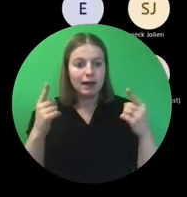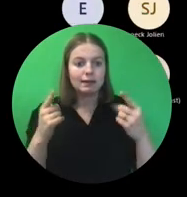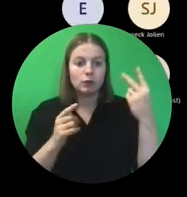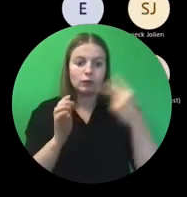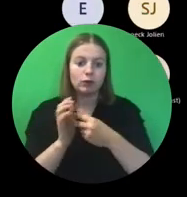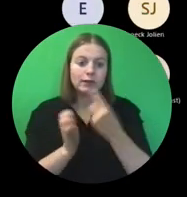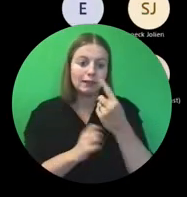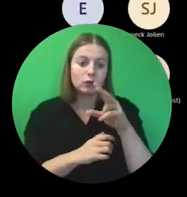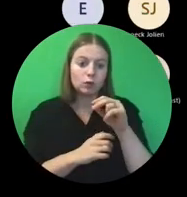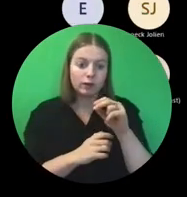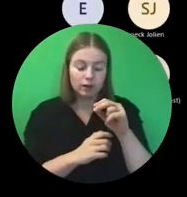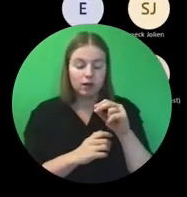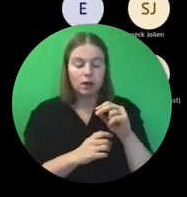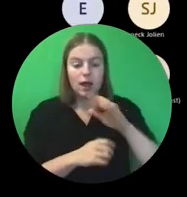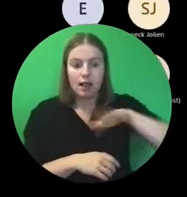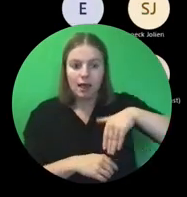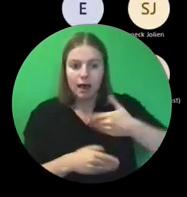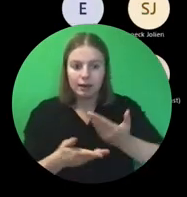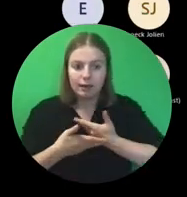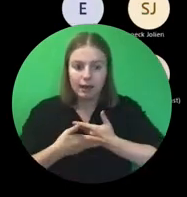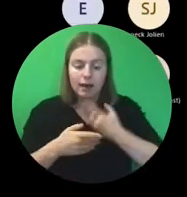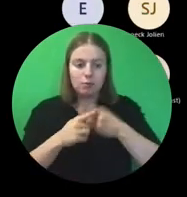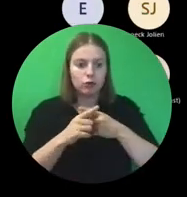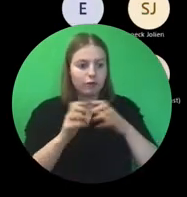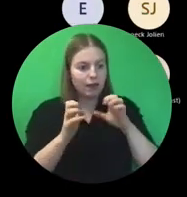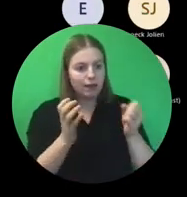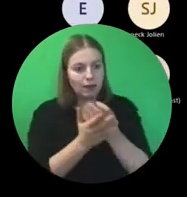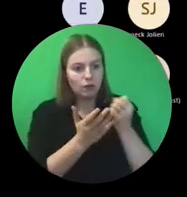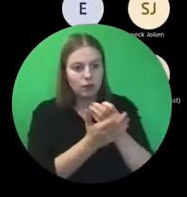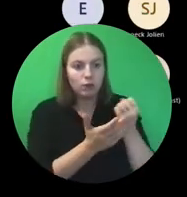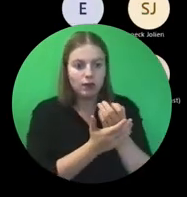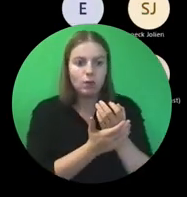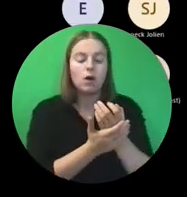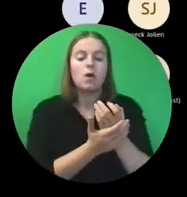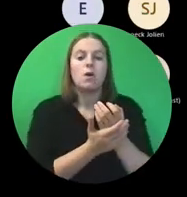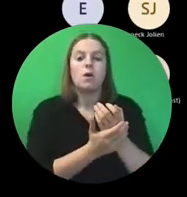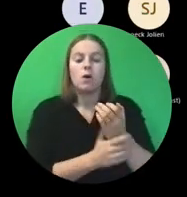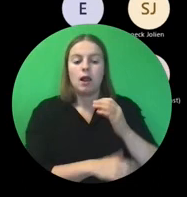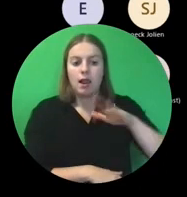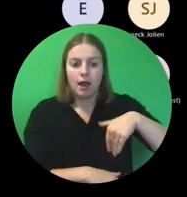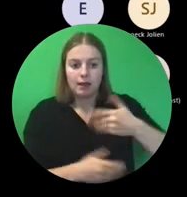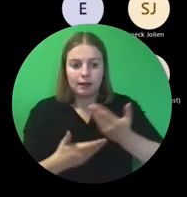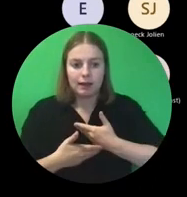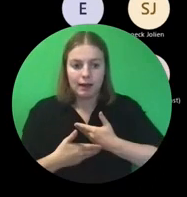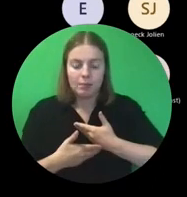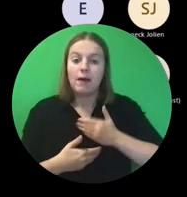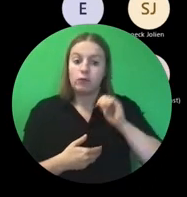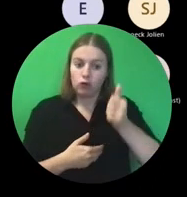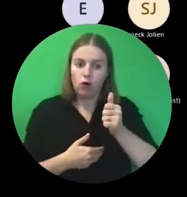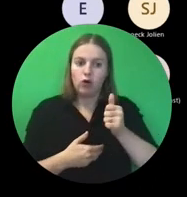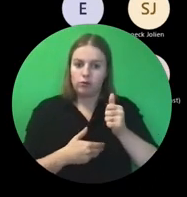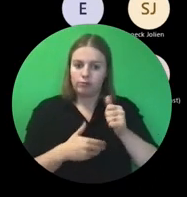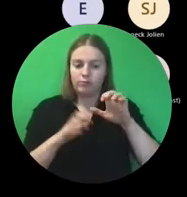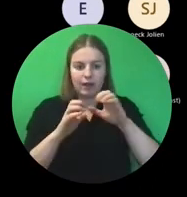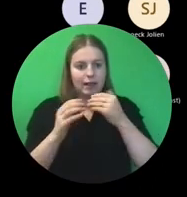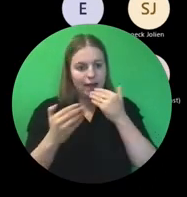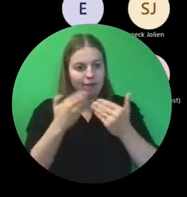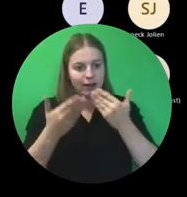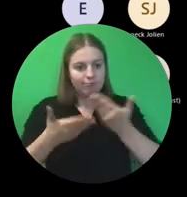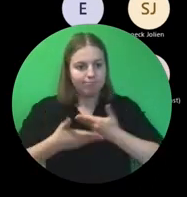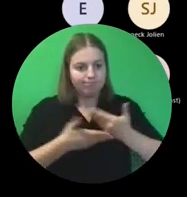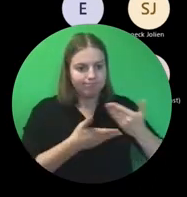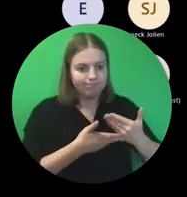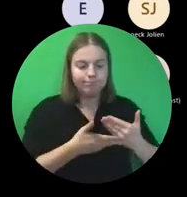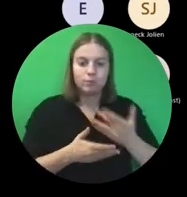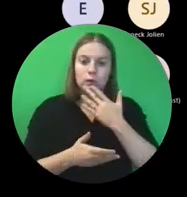en de verschillende nieuwigheden binnen het programma toch aanzienlijk wat aanvragen. Ik wil jullie allemaal bedanken en